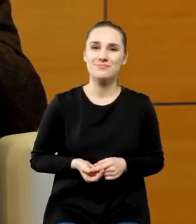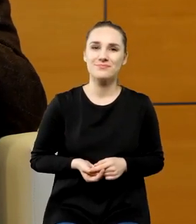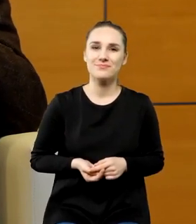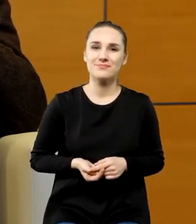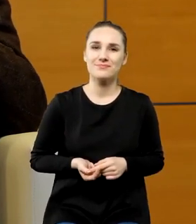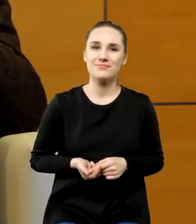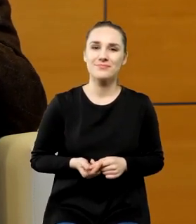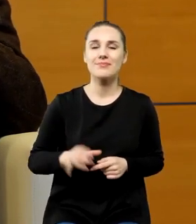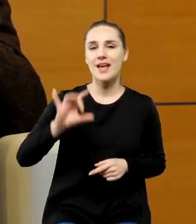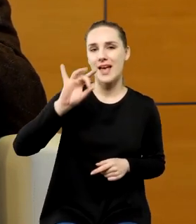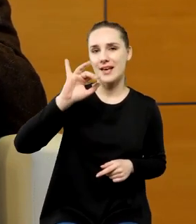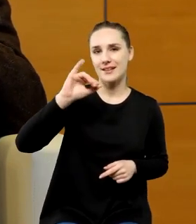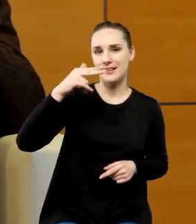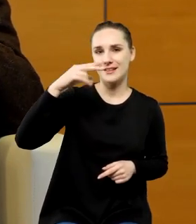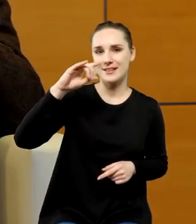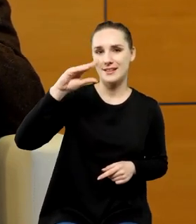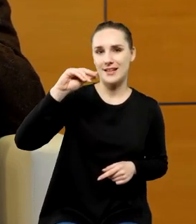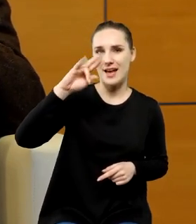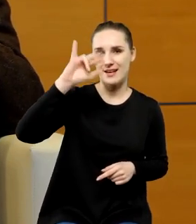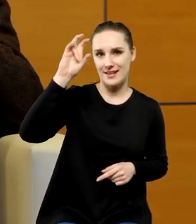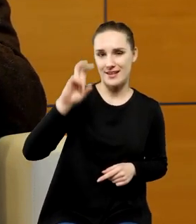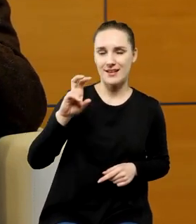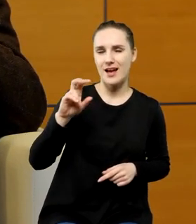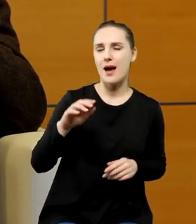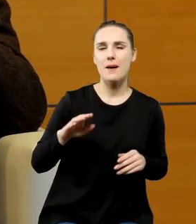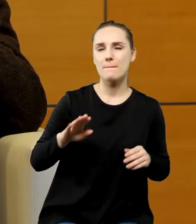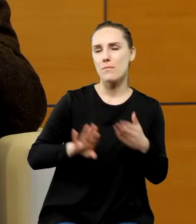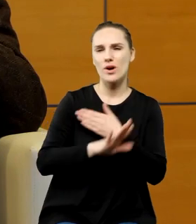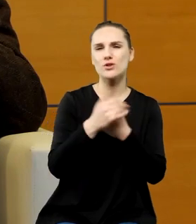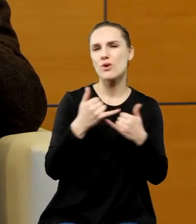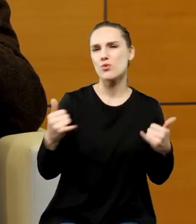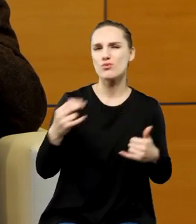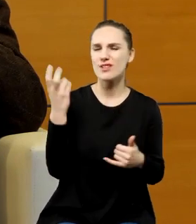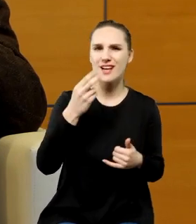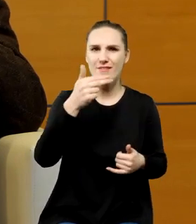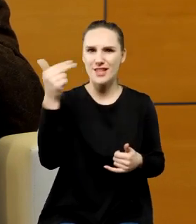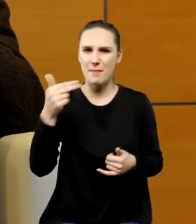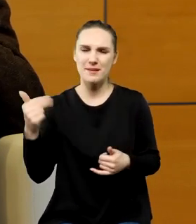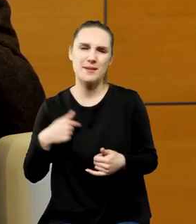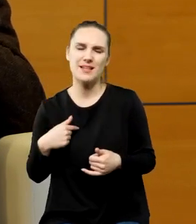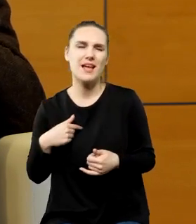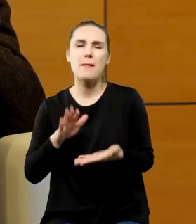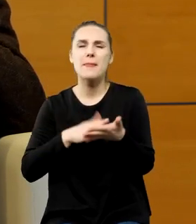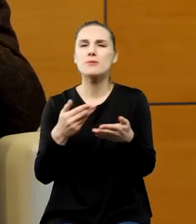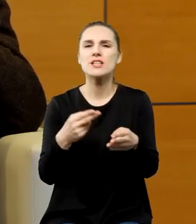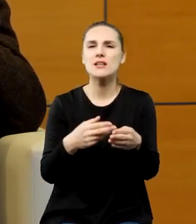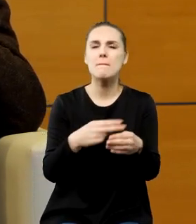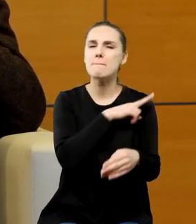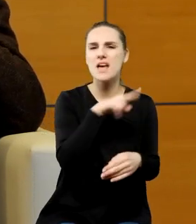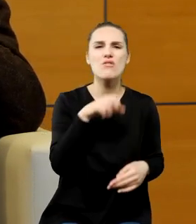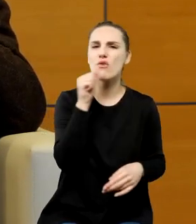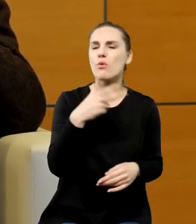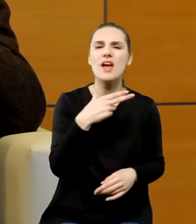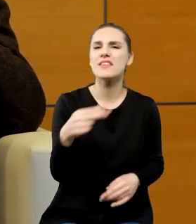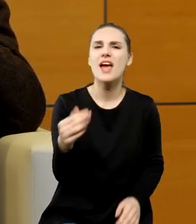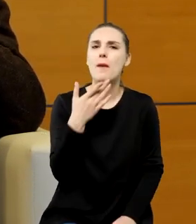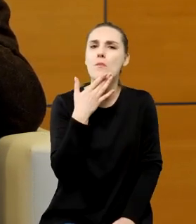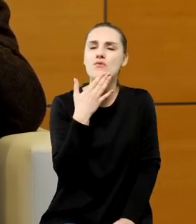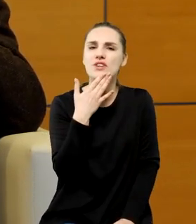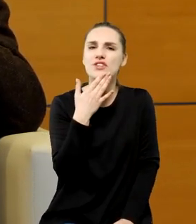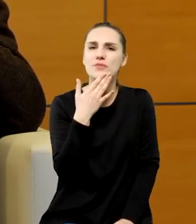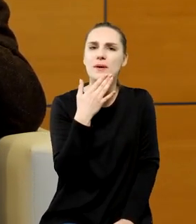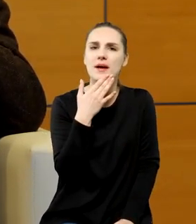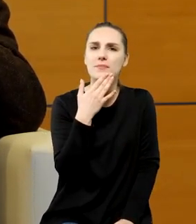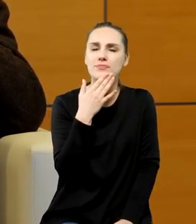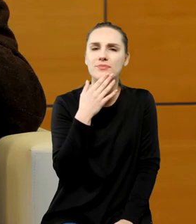Kingerich pokazuje bardzo wiele bardzo ciekawych wątków myśmy w ogóle nie mówili właściwie o tym posłaniu